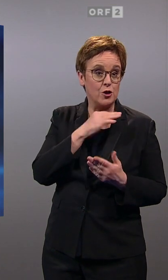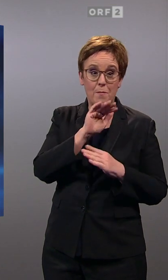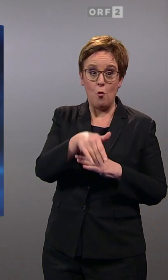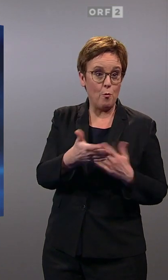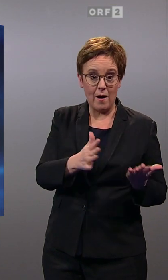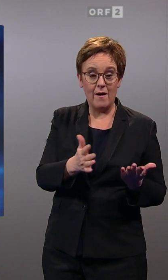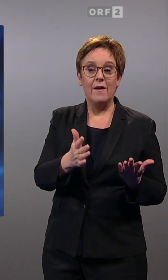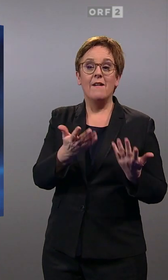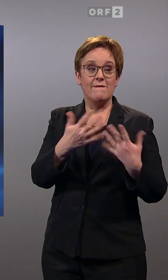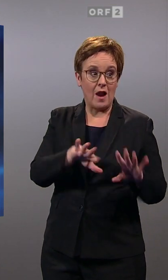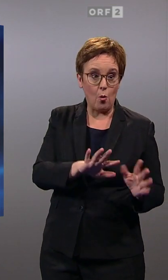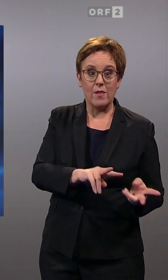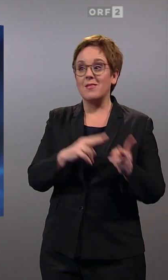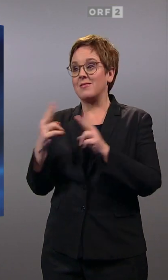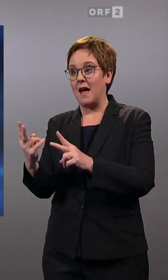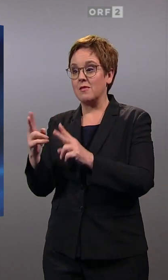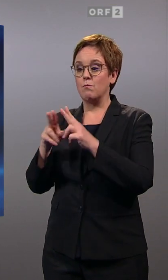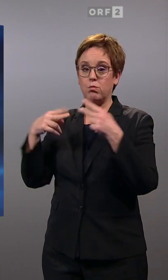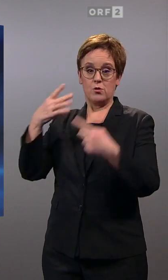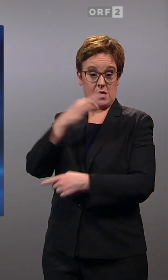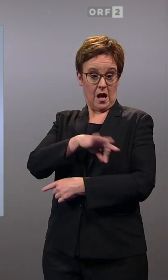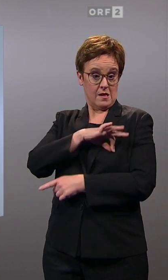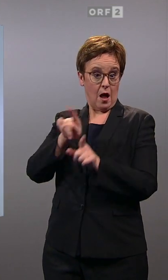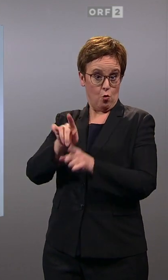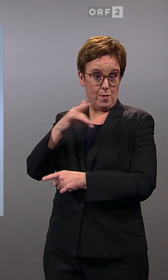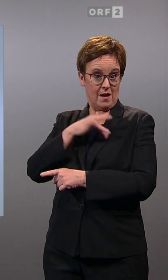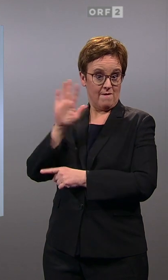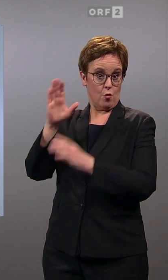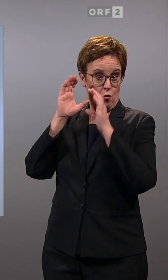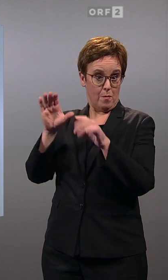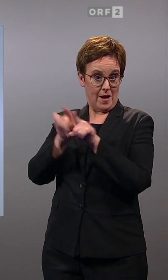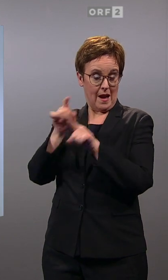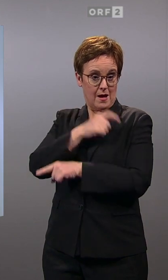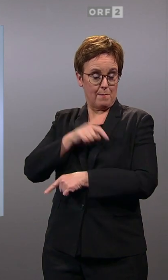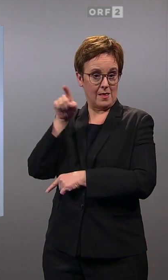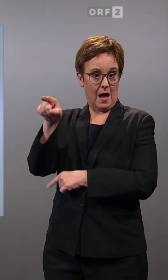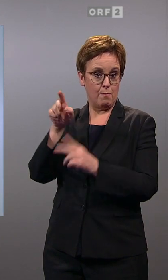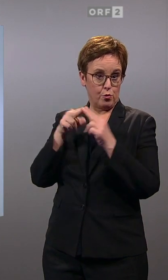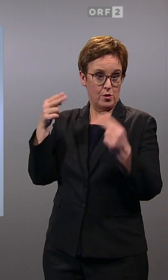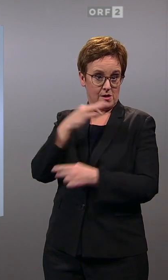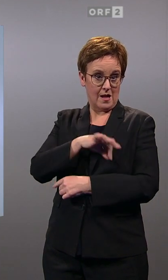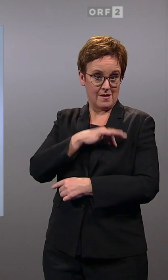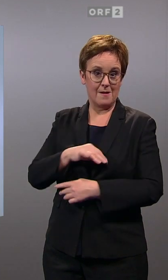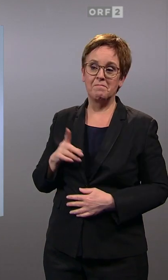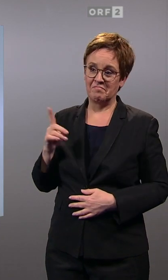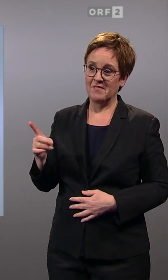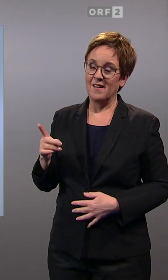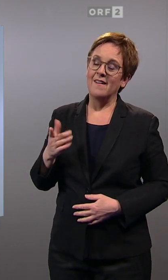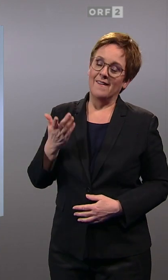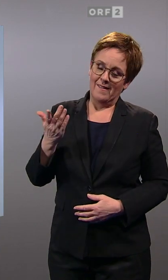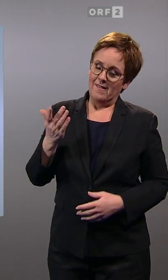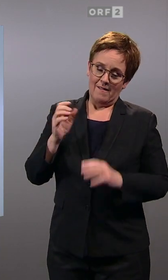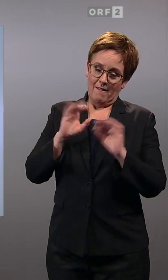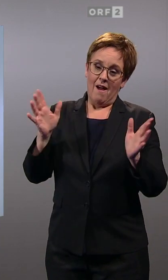Implikationen kann das für Karl Nehammer als Bundesparteiobmann haben? Also ich kann Ihnen jetzt, glaube ich, schon ziemlich verlässlich die Antworten sagen, die aus der